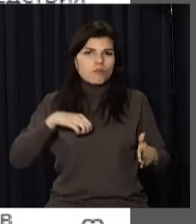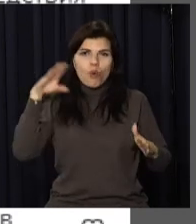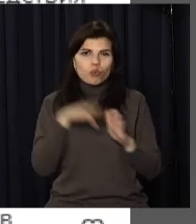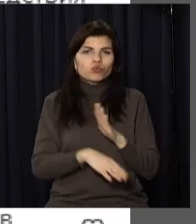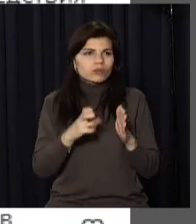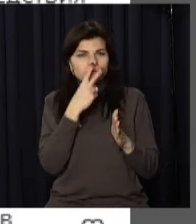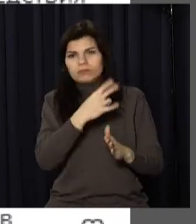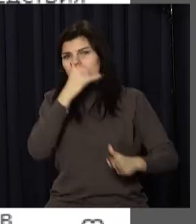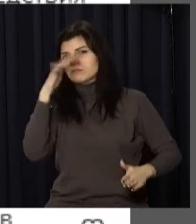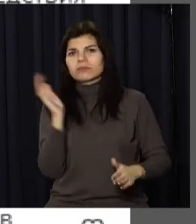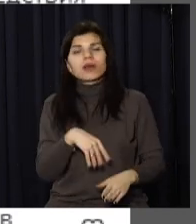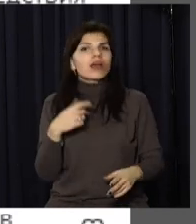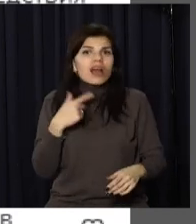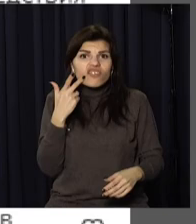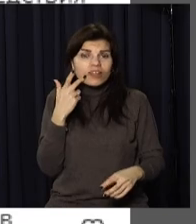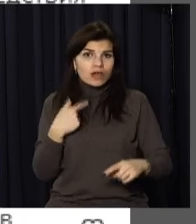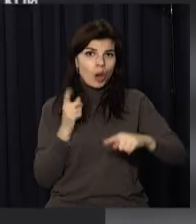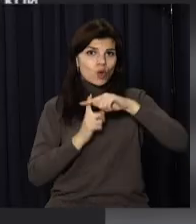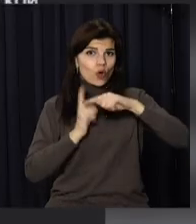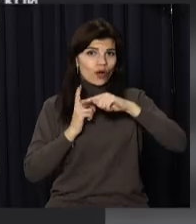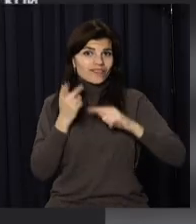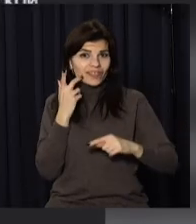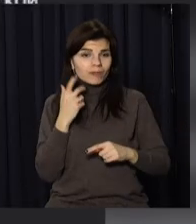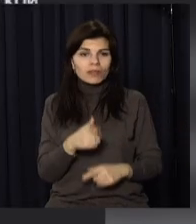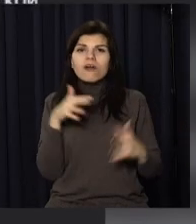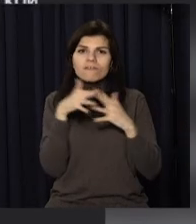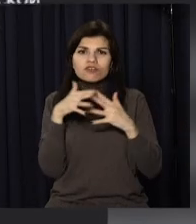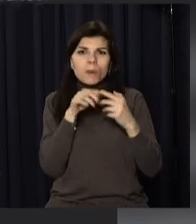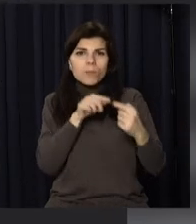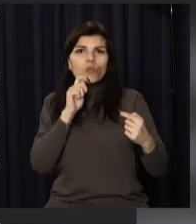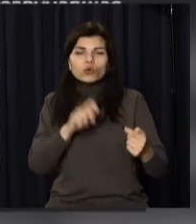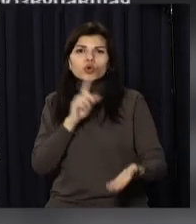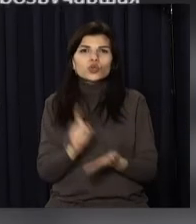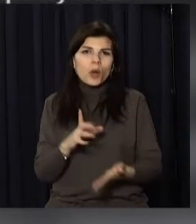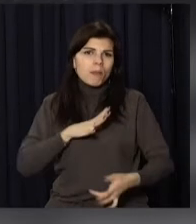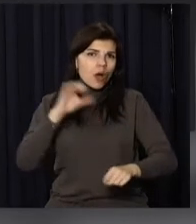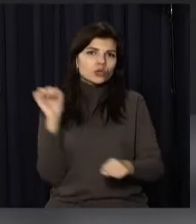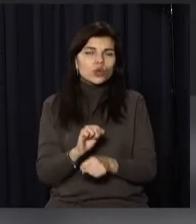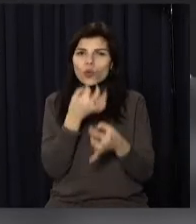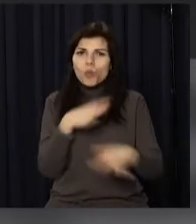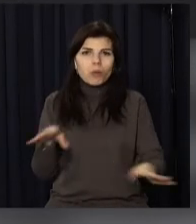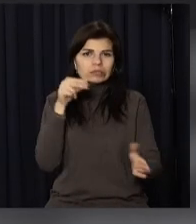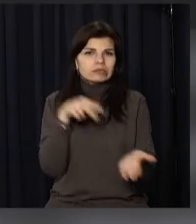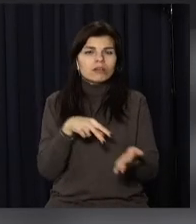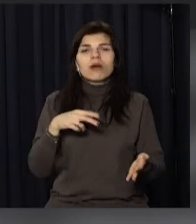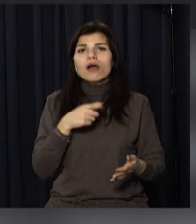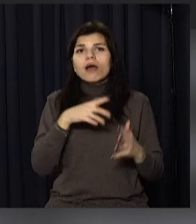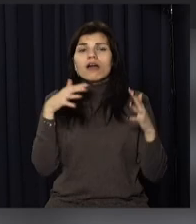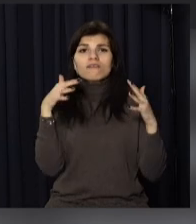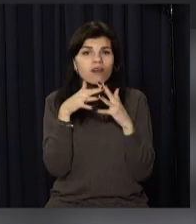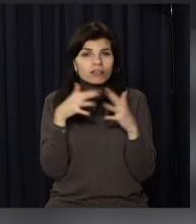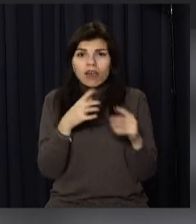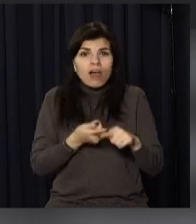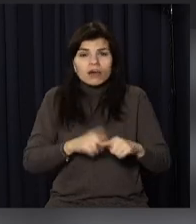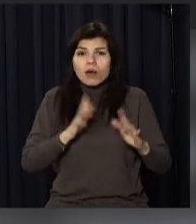сценарії. Хоча всегда була оптимистом. Війна проти України должна бути остановлена любой ценой. Війна стане фатальним